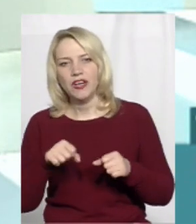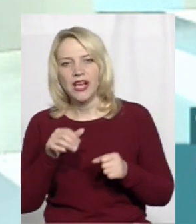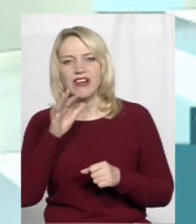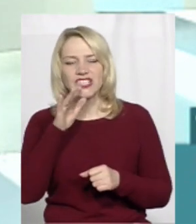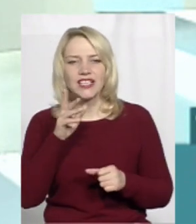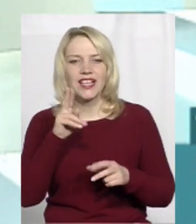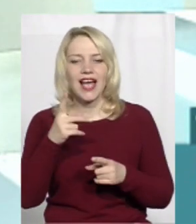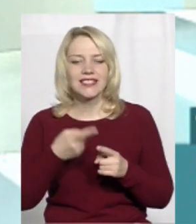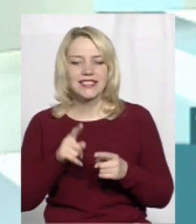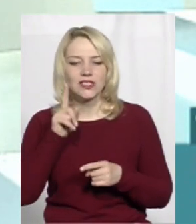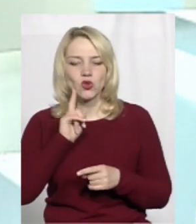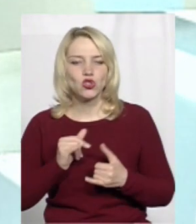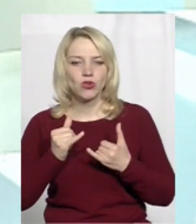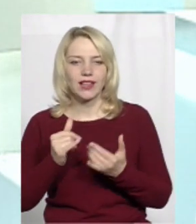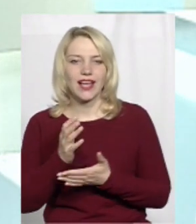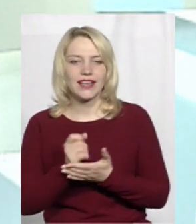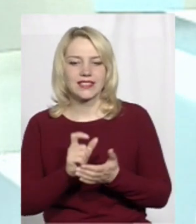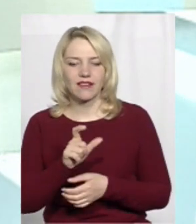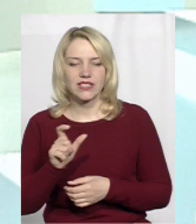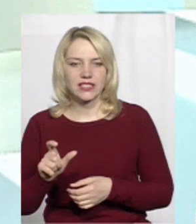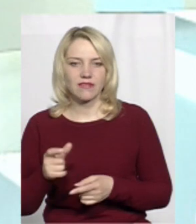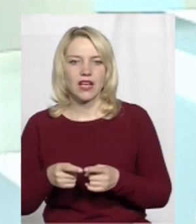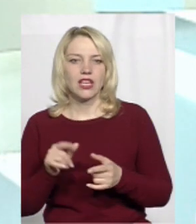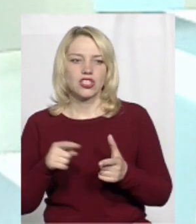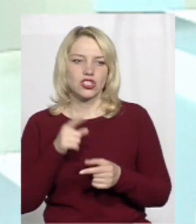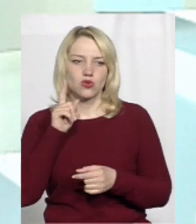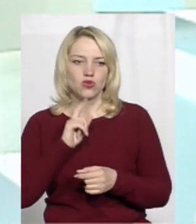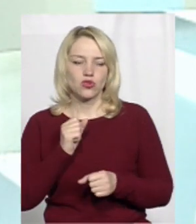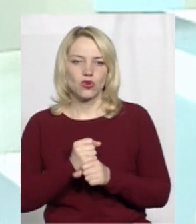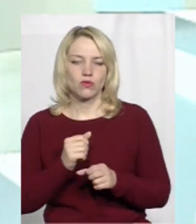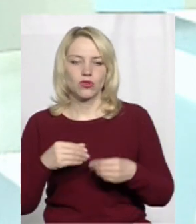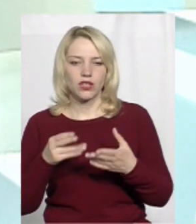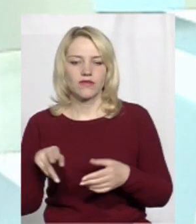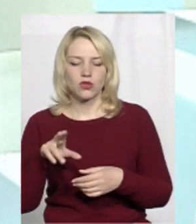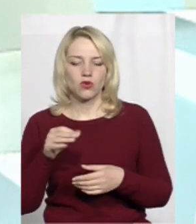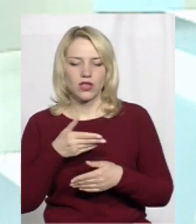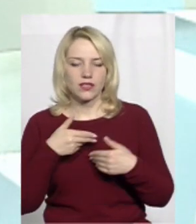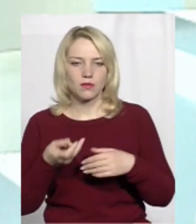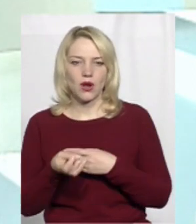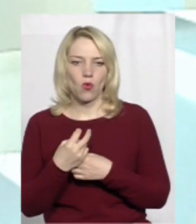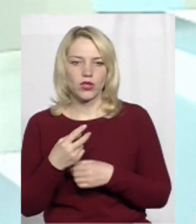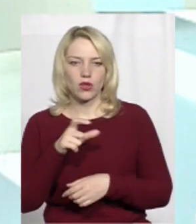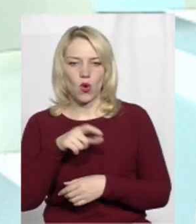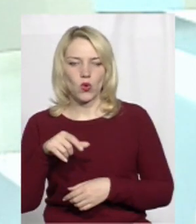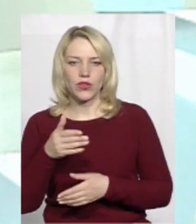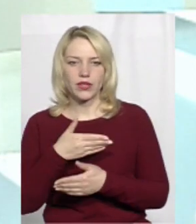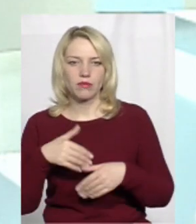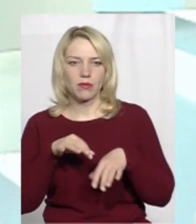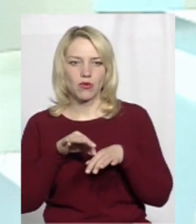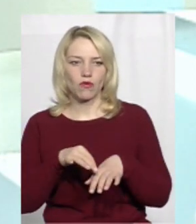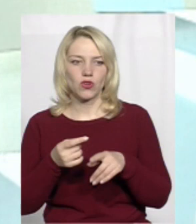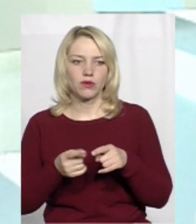як це зручно резервістям, чи зручно роботодавцям, до нас приходять люди, і ми вже проводимо,